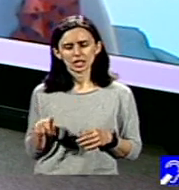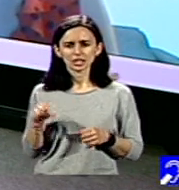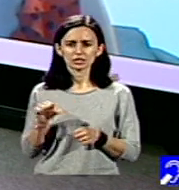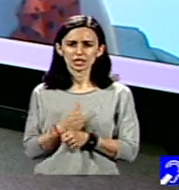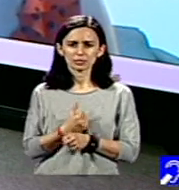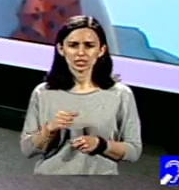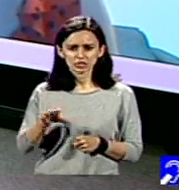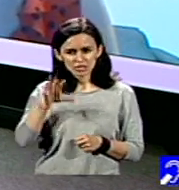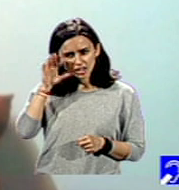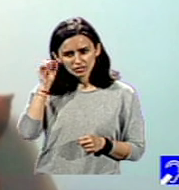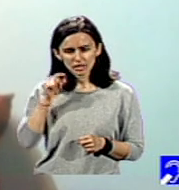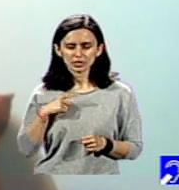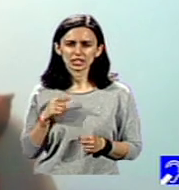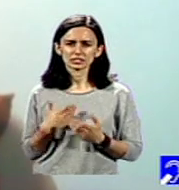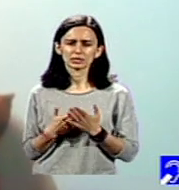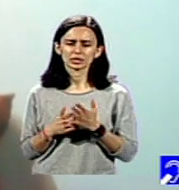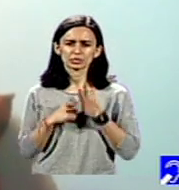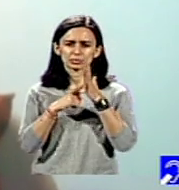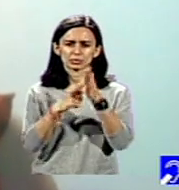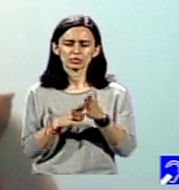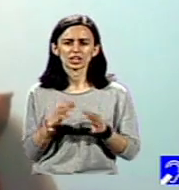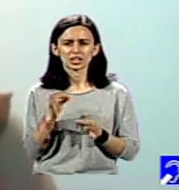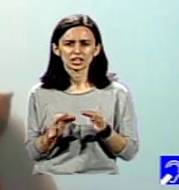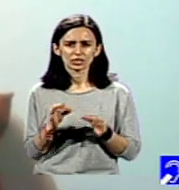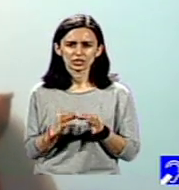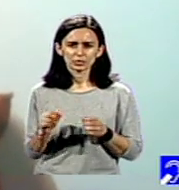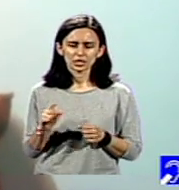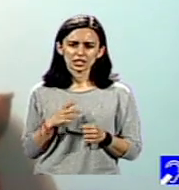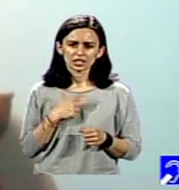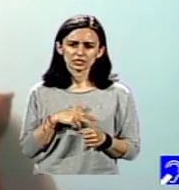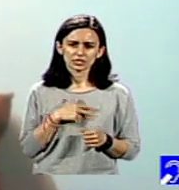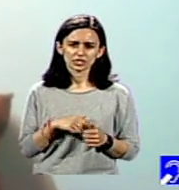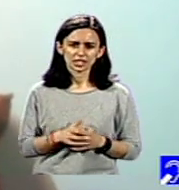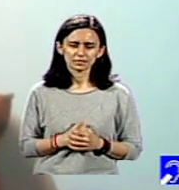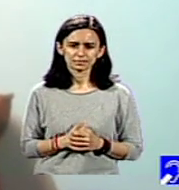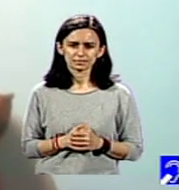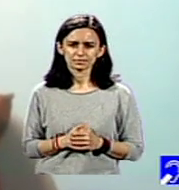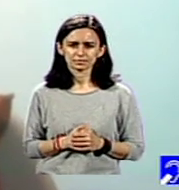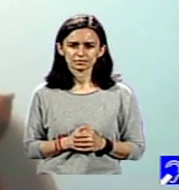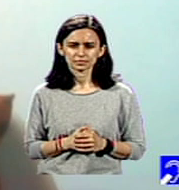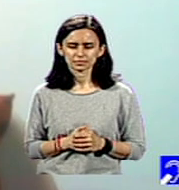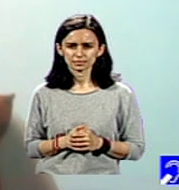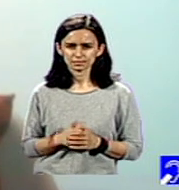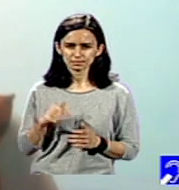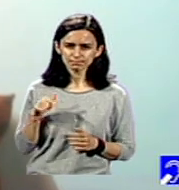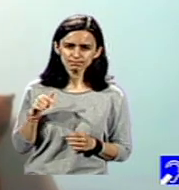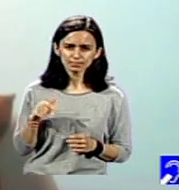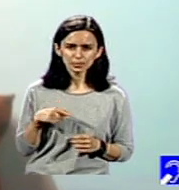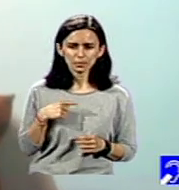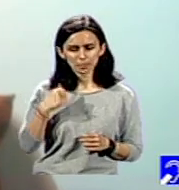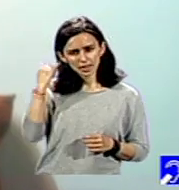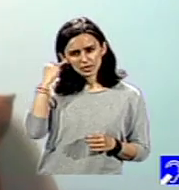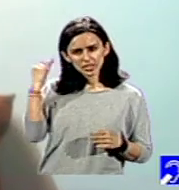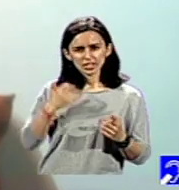dedicată promovării economiei sociale. Acum, economia socială este un concept care a apărut cam